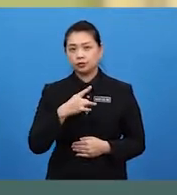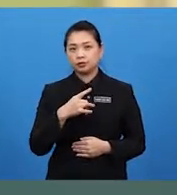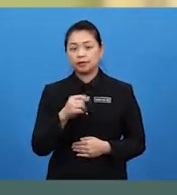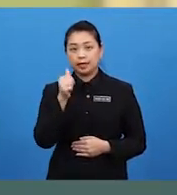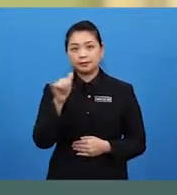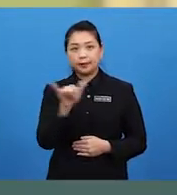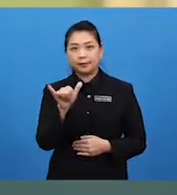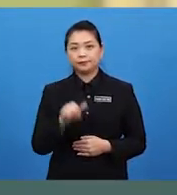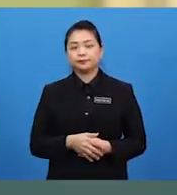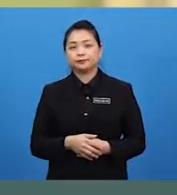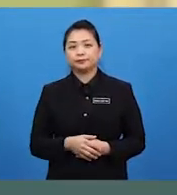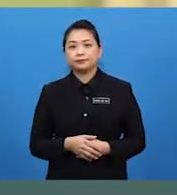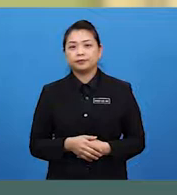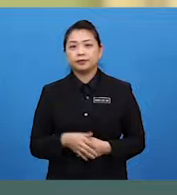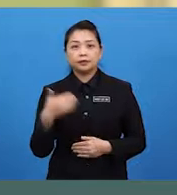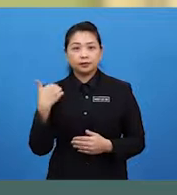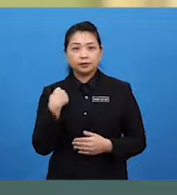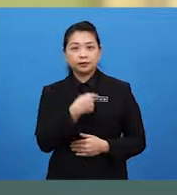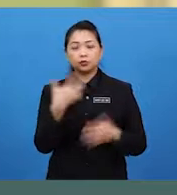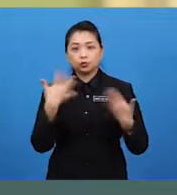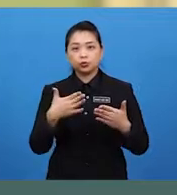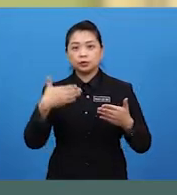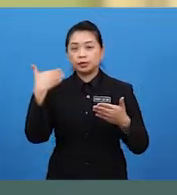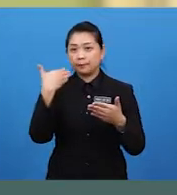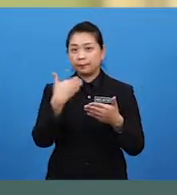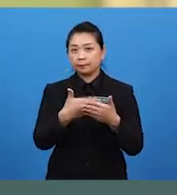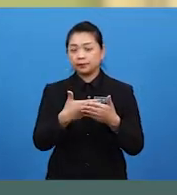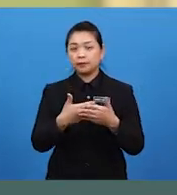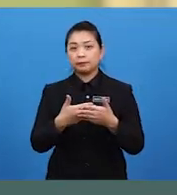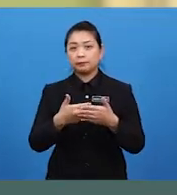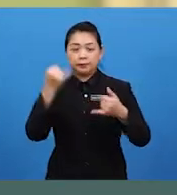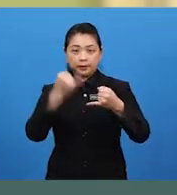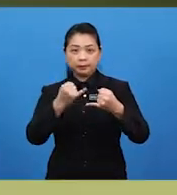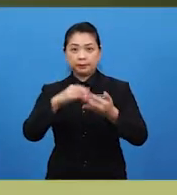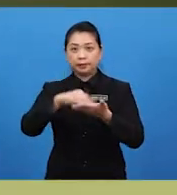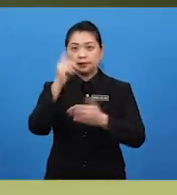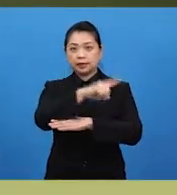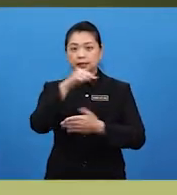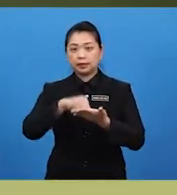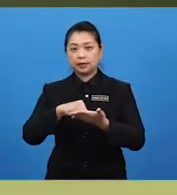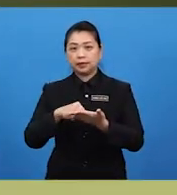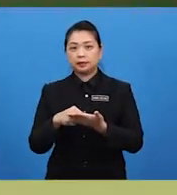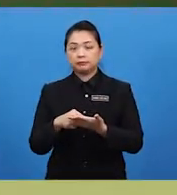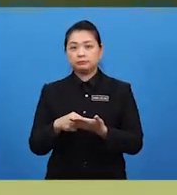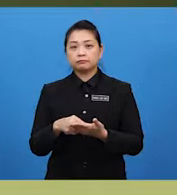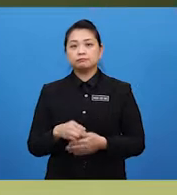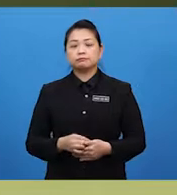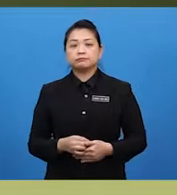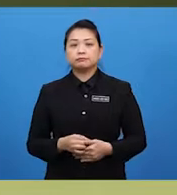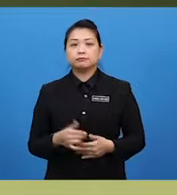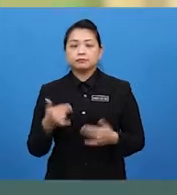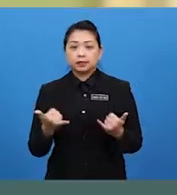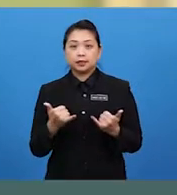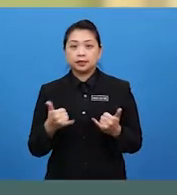Baiklah, kita sudah mampiri pengakhiran pada topik pembelajaran pada hari ini. Mari kita jalankan sedikit